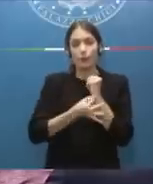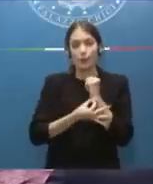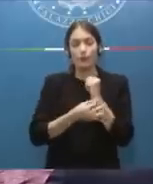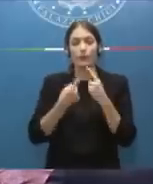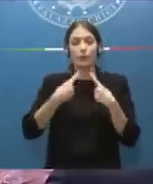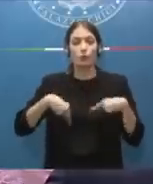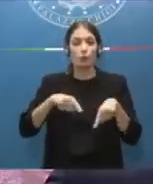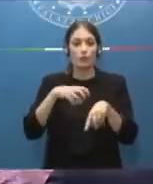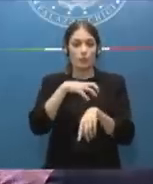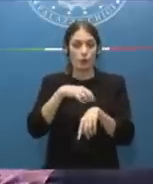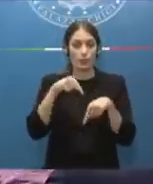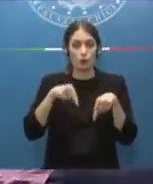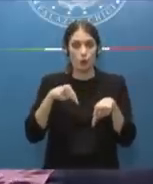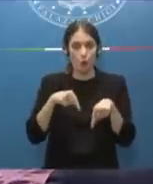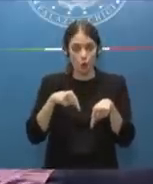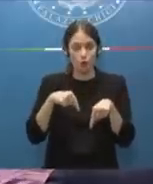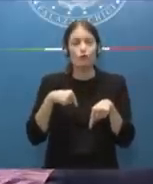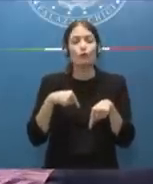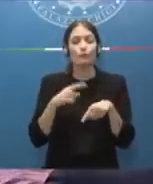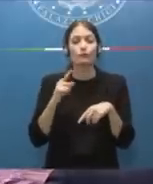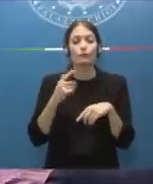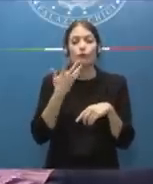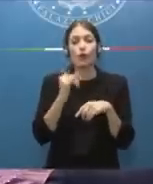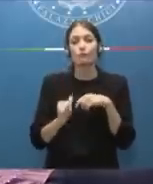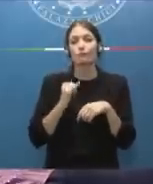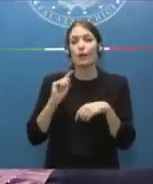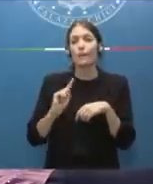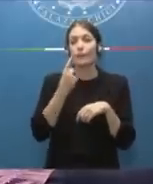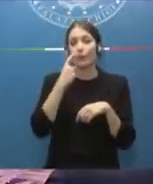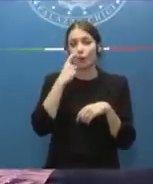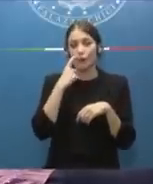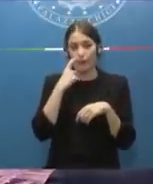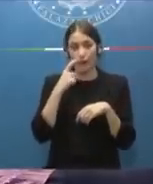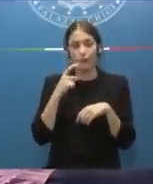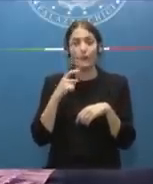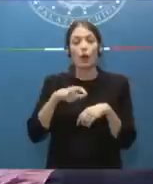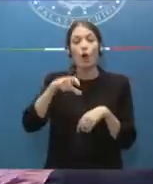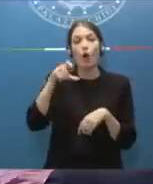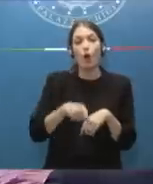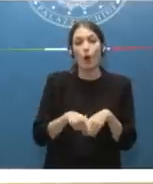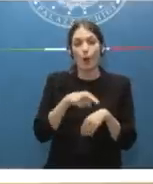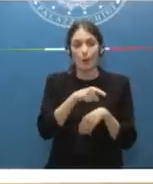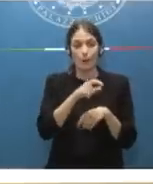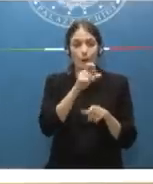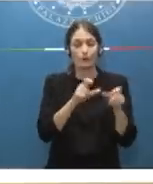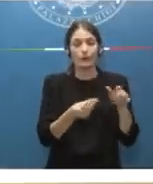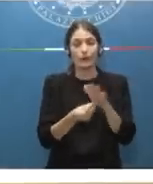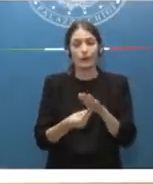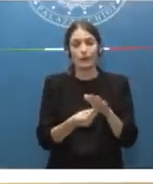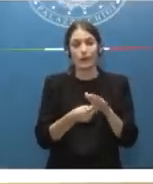Ministri è quello di anticipare al primo novembre la scadenza dell'obbligo per gli esercenti delle professioni sanitarie